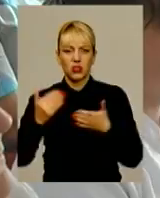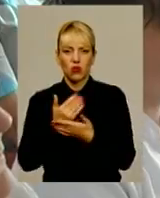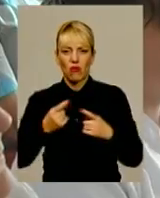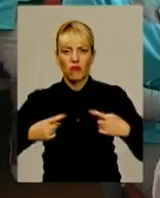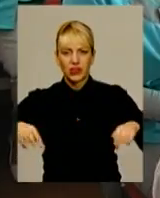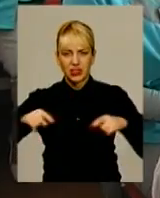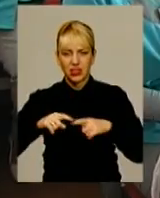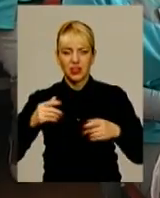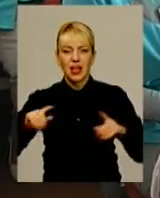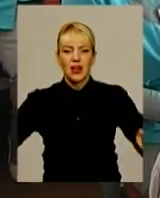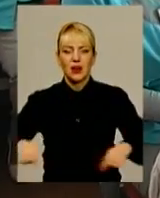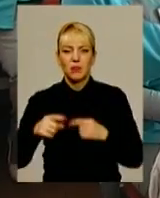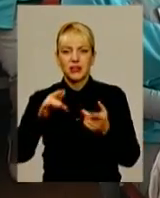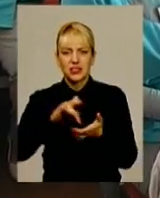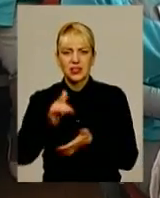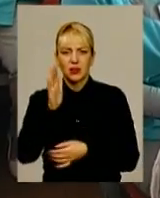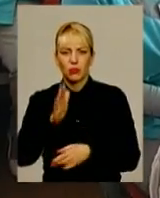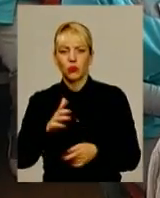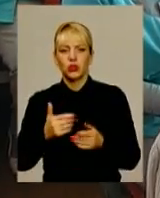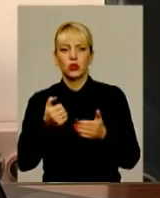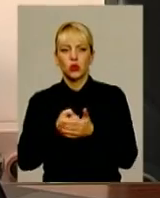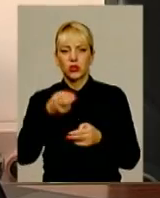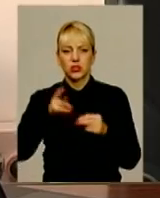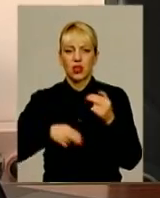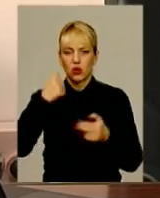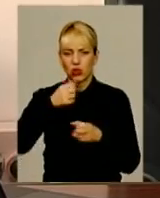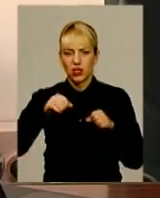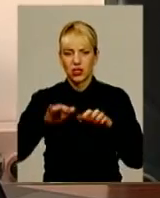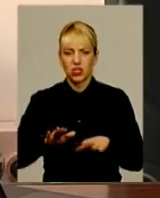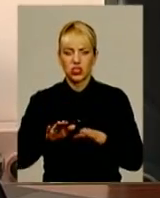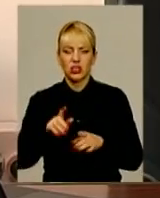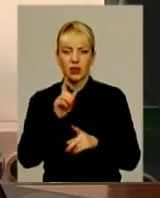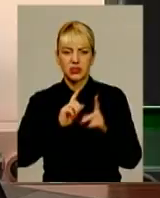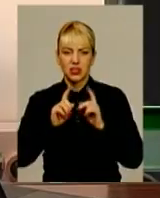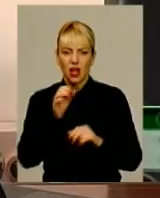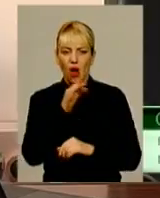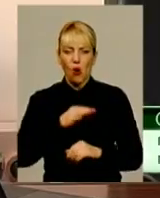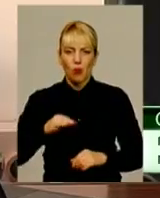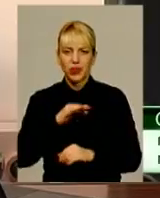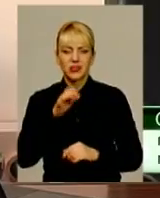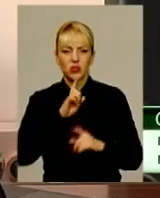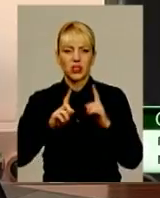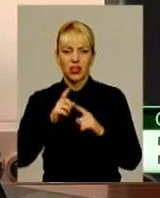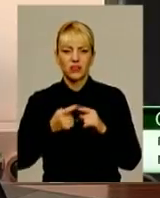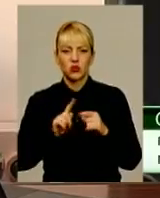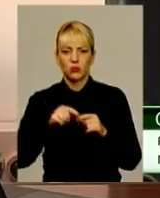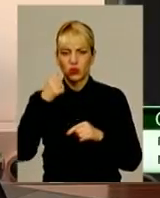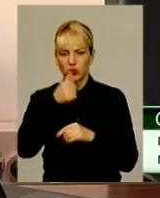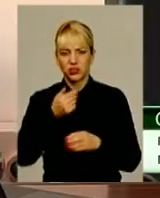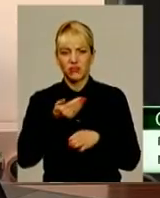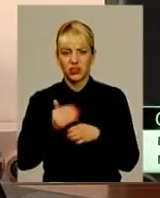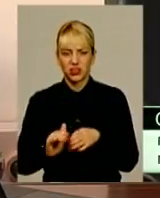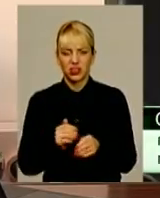Реабілітаційний центр має з'явитися тут вже до кінця року. Рішенням сесії обласної ради в цьому році виділена